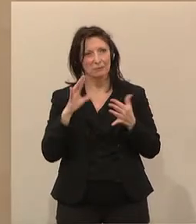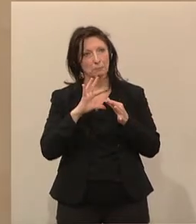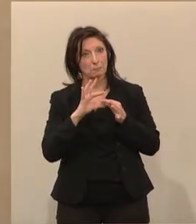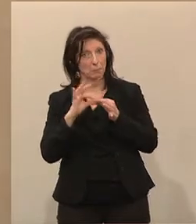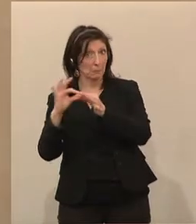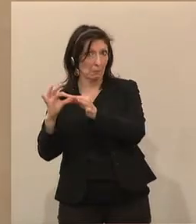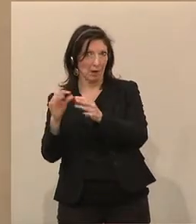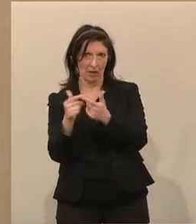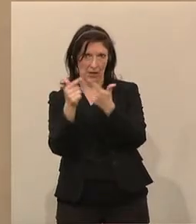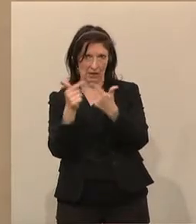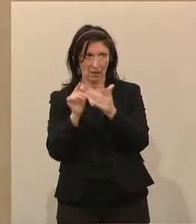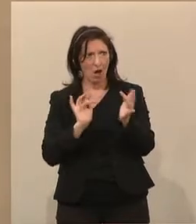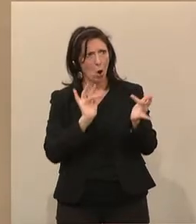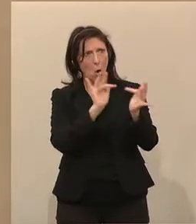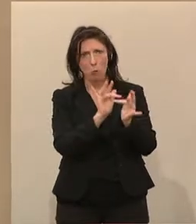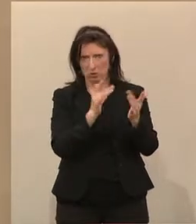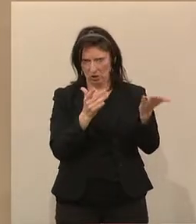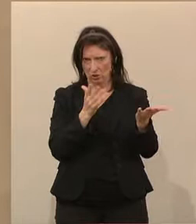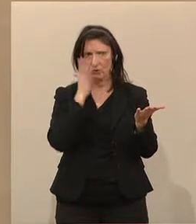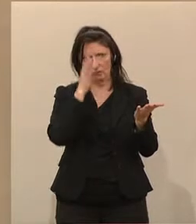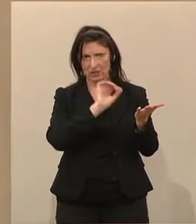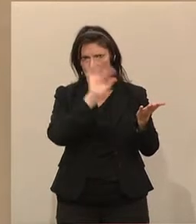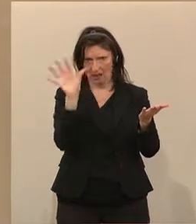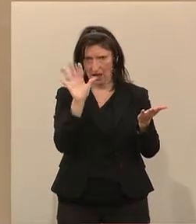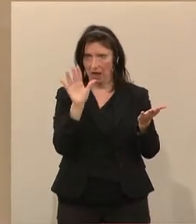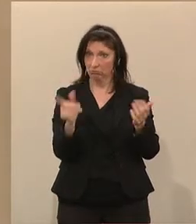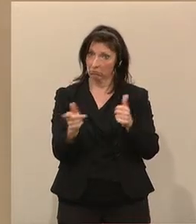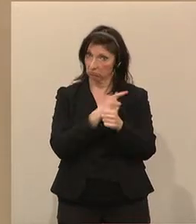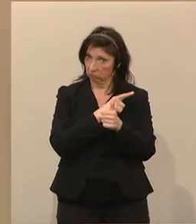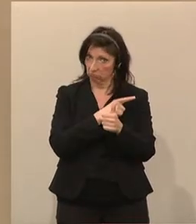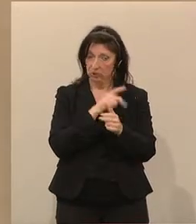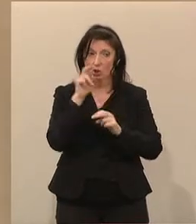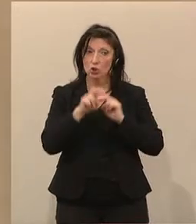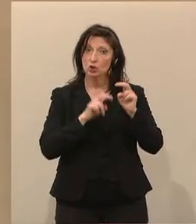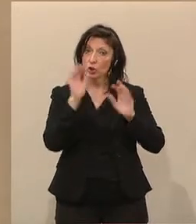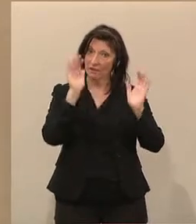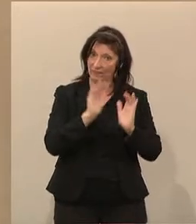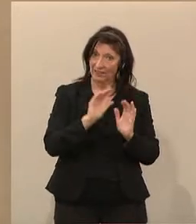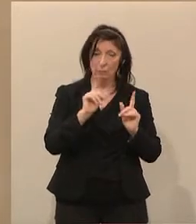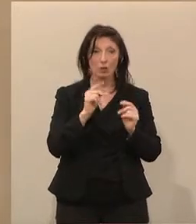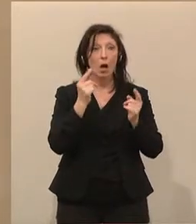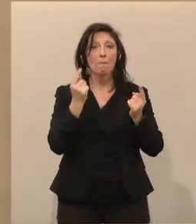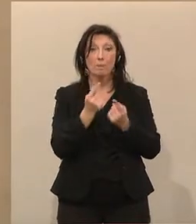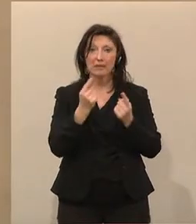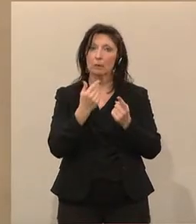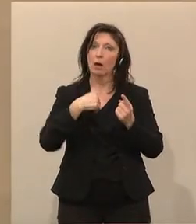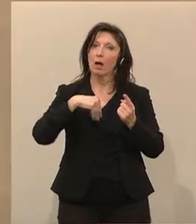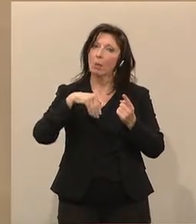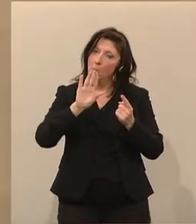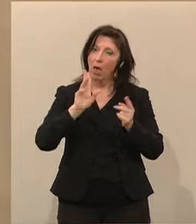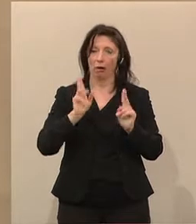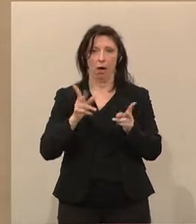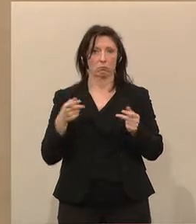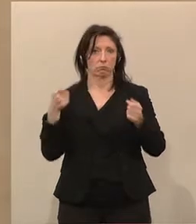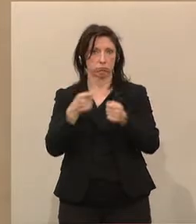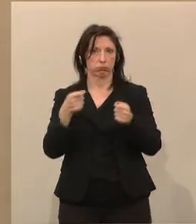noch einmal auch für die Opposition sehr klar verdeutlichen wird. Zum einen durch die Steuerreduktion bekommen die Betriebe mehr Kraft für weitere Investitionen